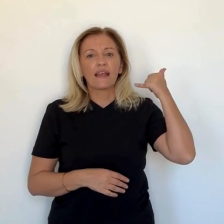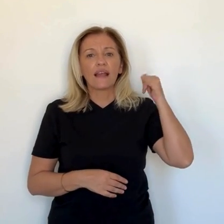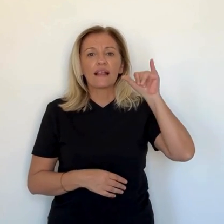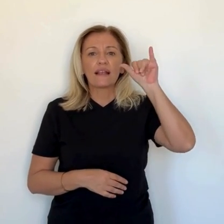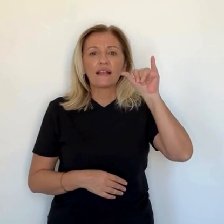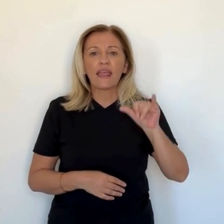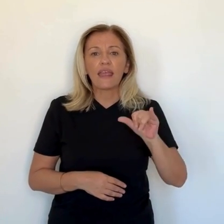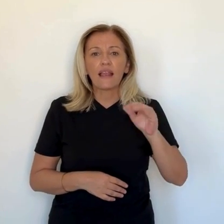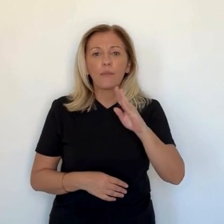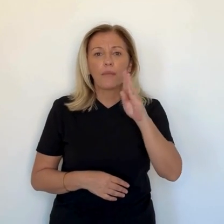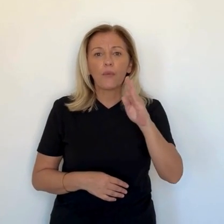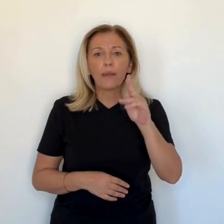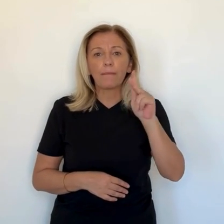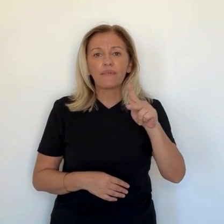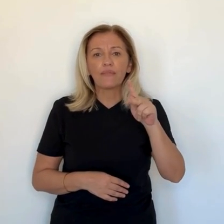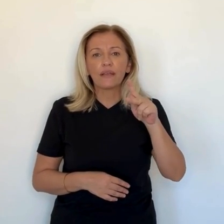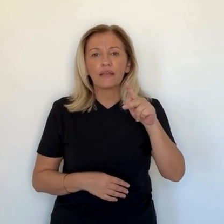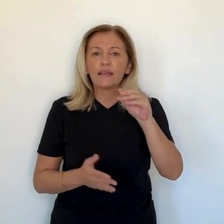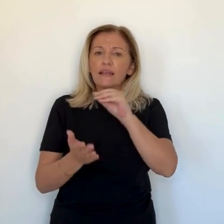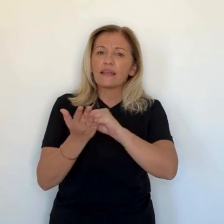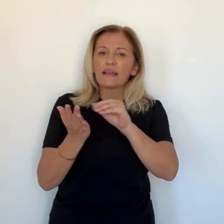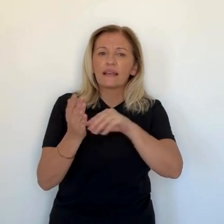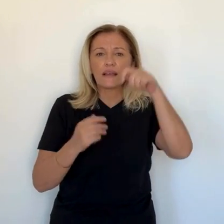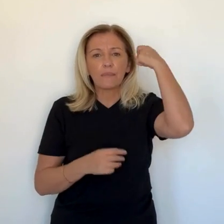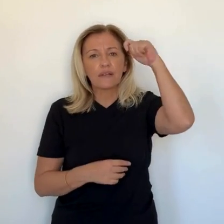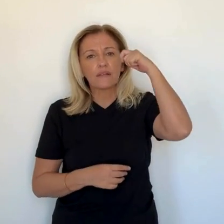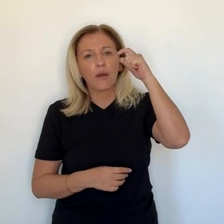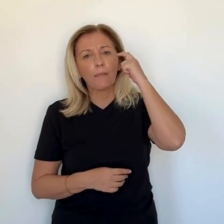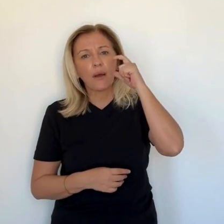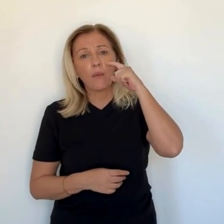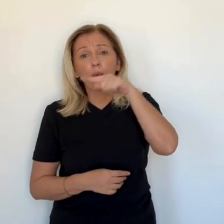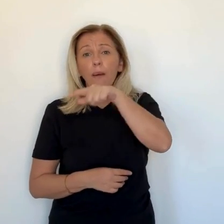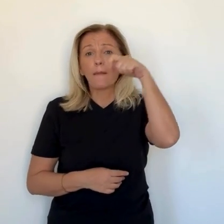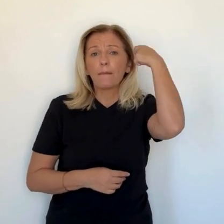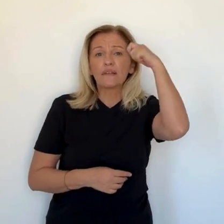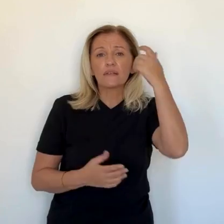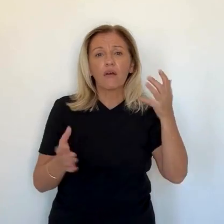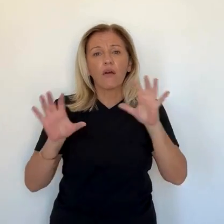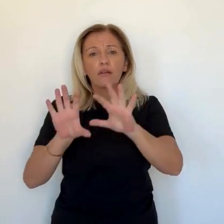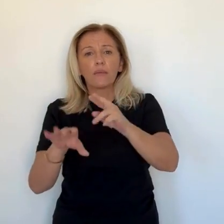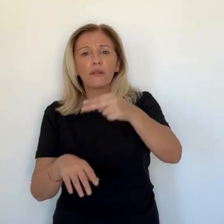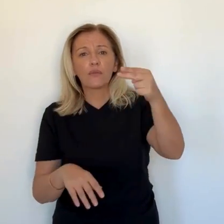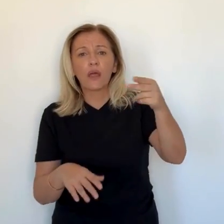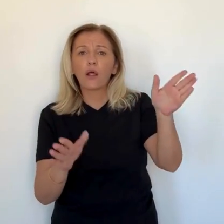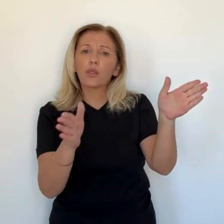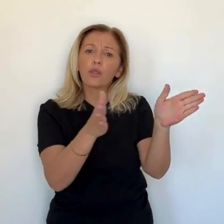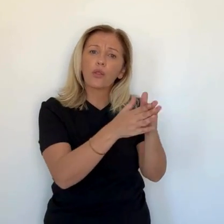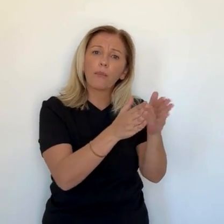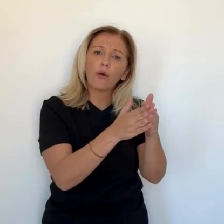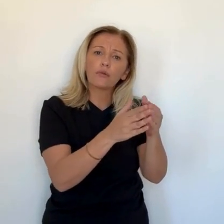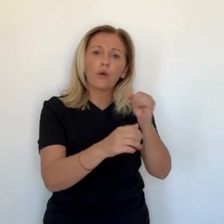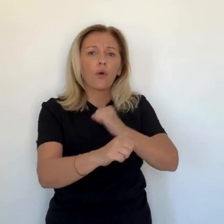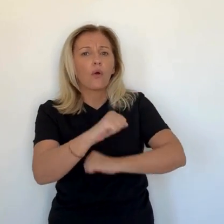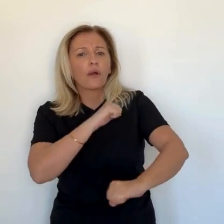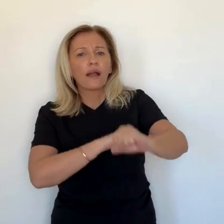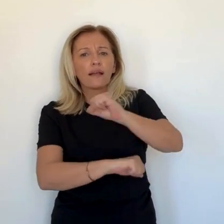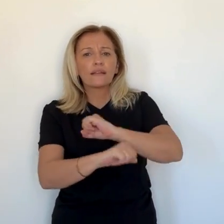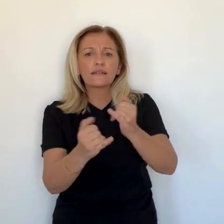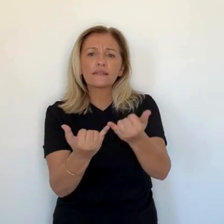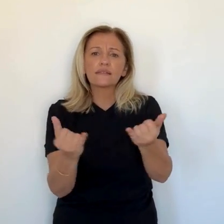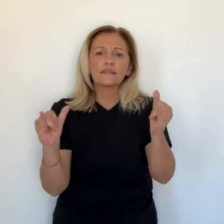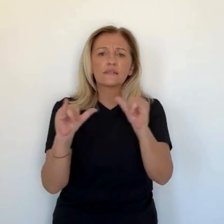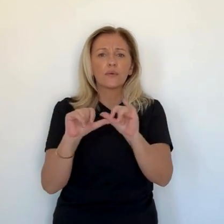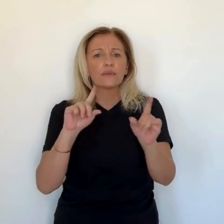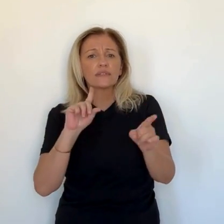gouvernement pourrait être dévoilée la semaine prochaine. Jeudi dernier, Yael Brown-Pivet a écrit au président de la République. La présidente de l'Assemblée nationale